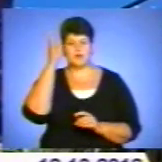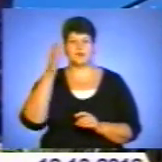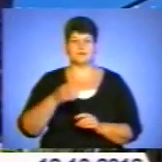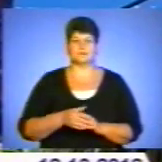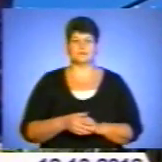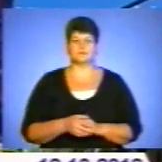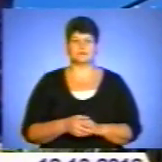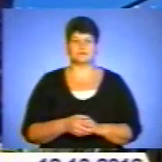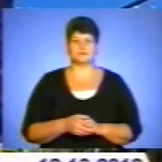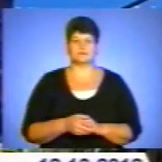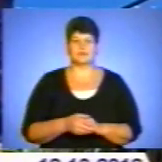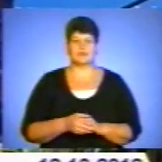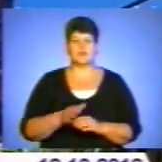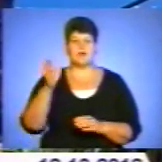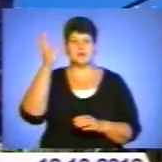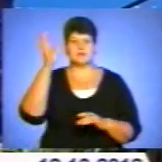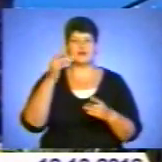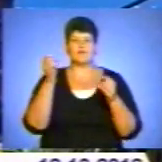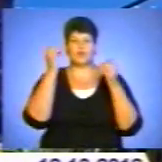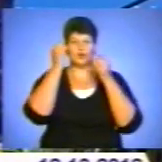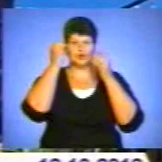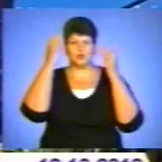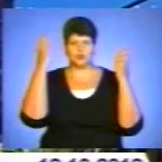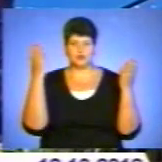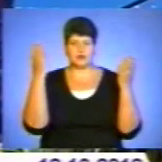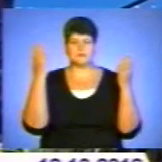і в образовції, і в культурі.